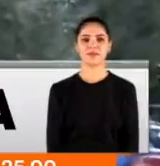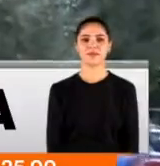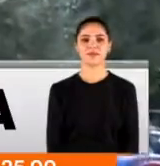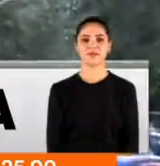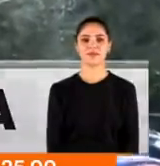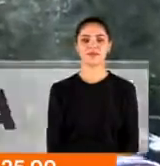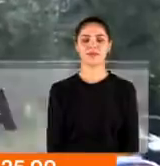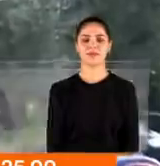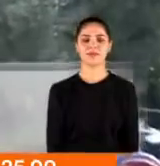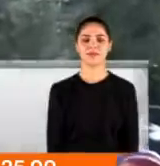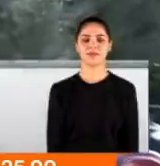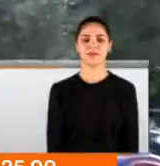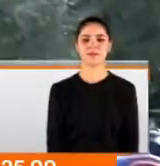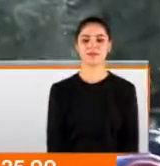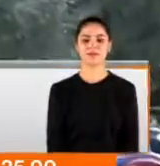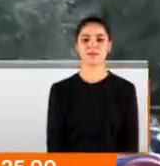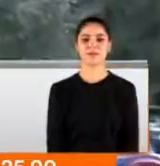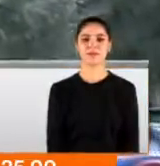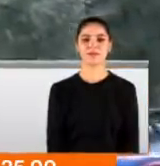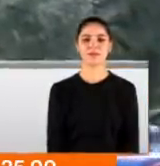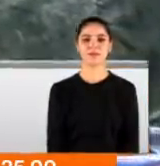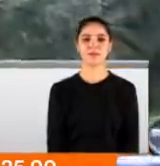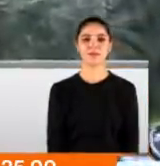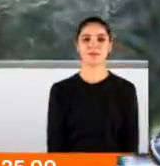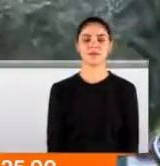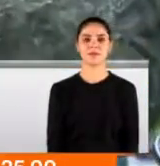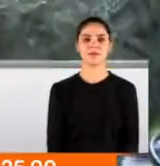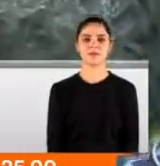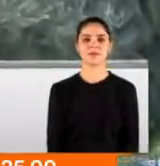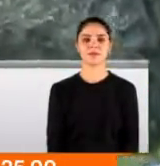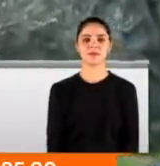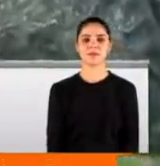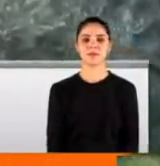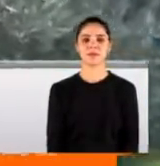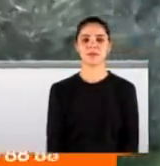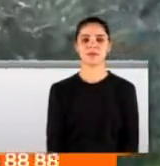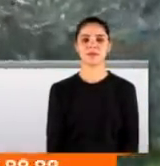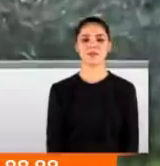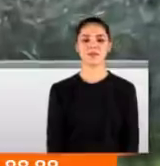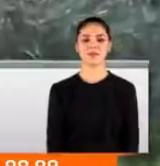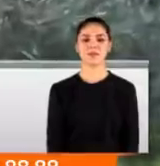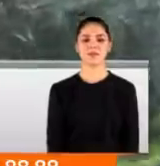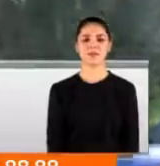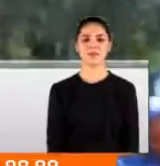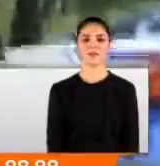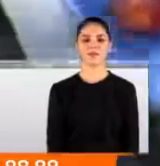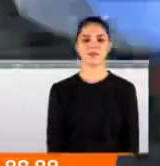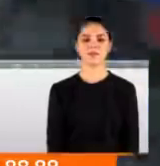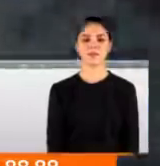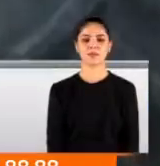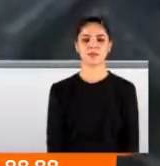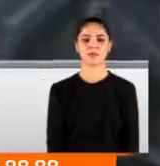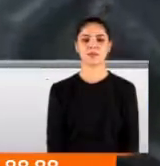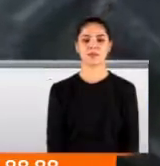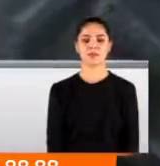Rüzgarla birlikte hem ağaç sallanıyor hem de üzerinde bulunduğumuz merdiven. Ben daha fazla burada durmak istemiyorum. Hanım Ağa zeytin toplamaya devam edecek ama ben